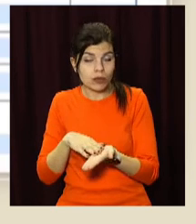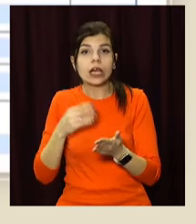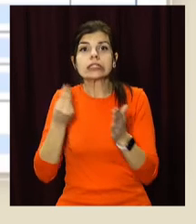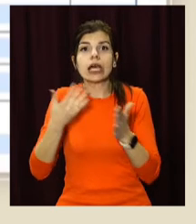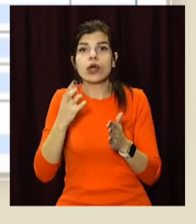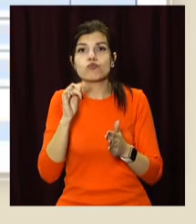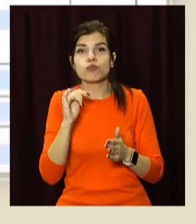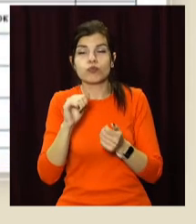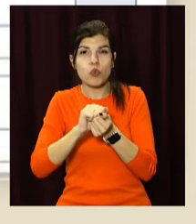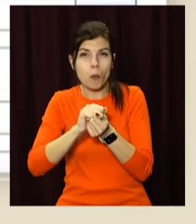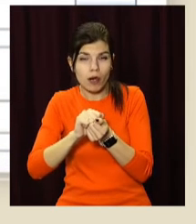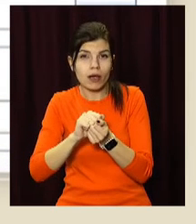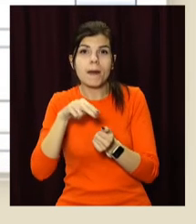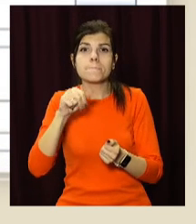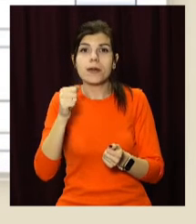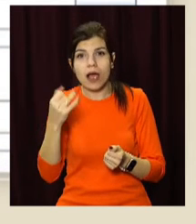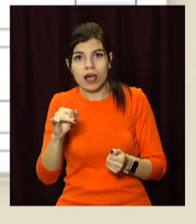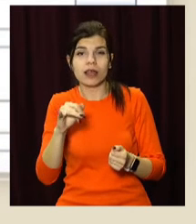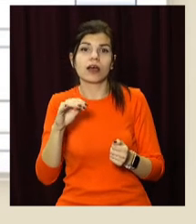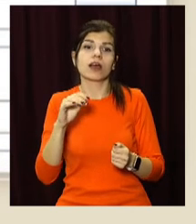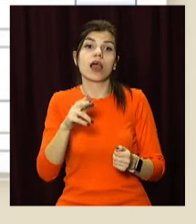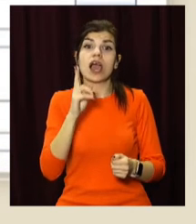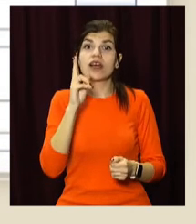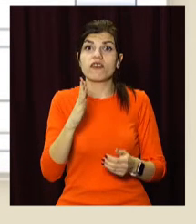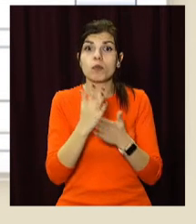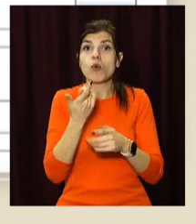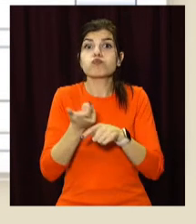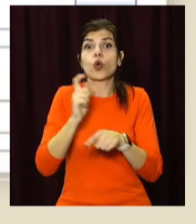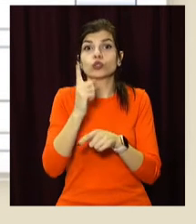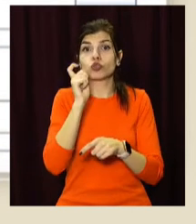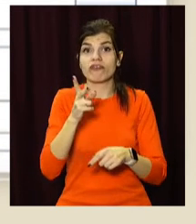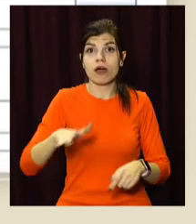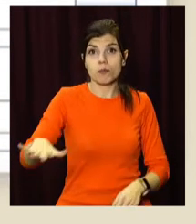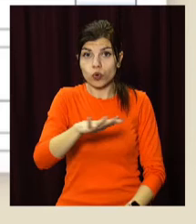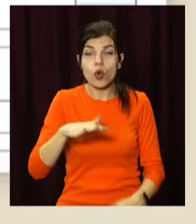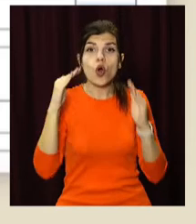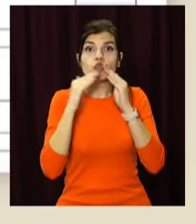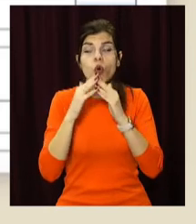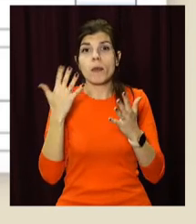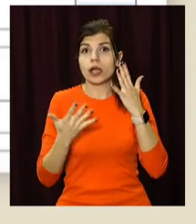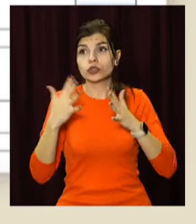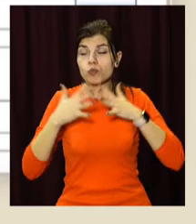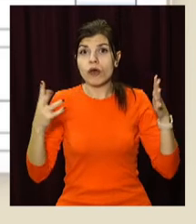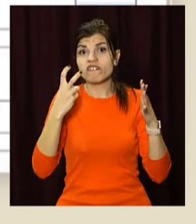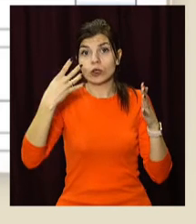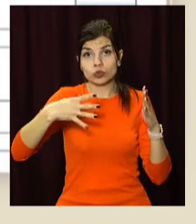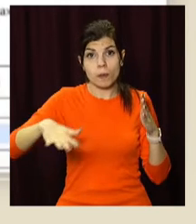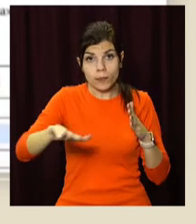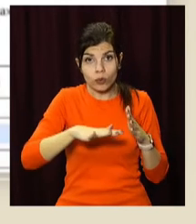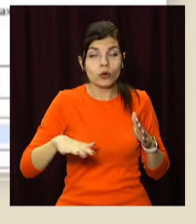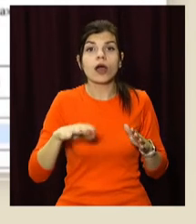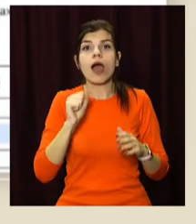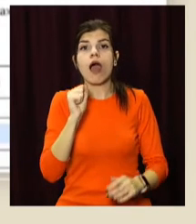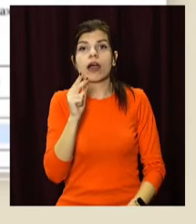папери, нерухомість, паї. Квартиру менше за 120 квадратів, будинок, що не перевищує 240 квадратних метрів, та